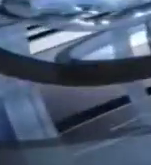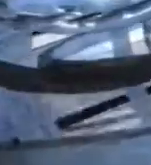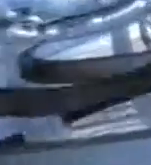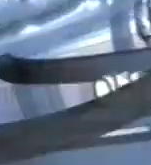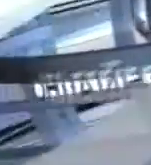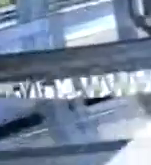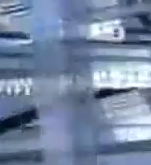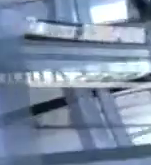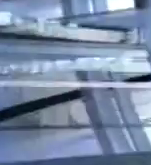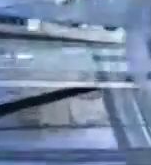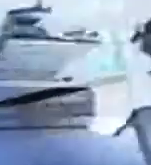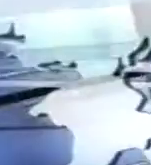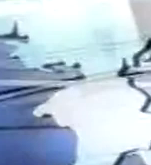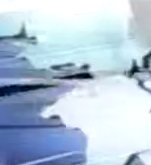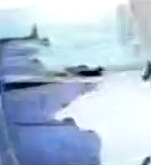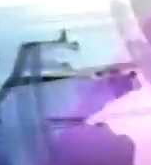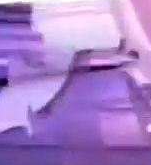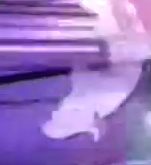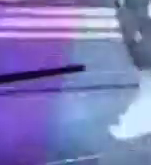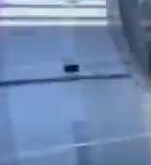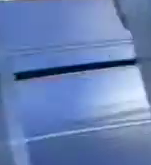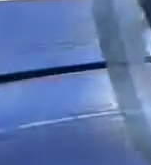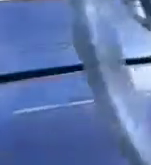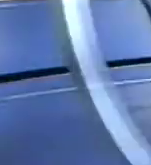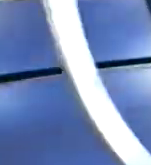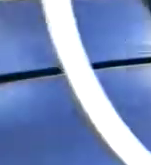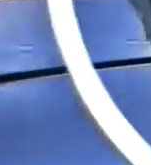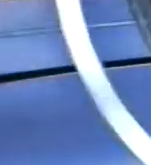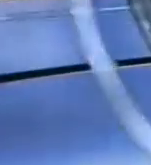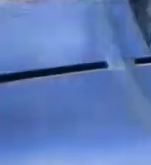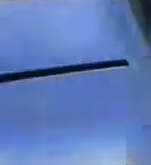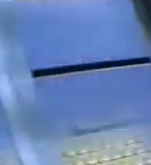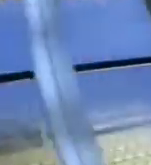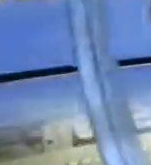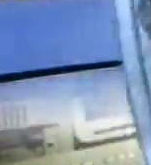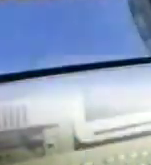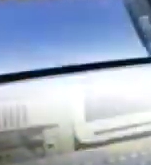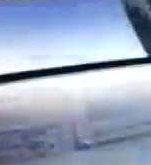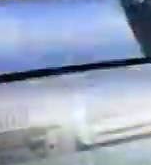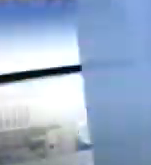перегляд!